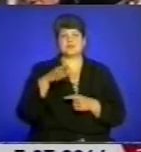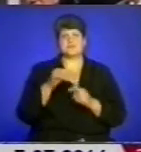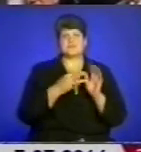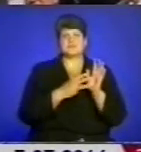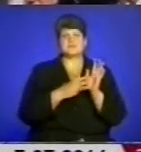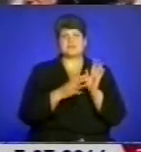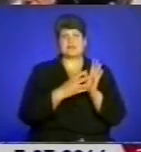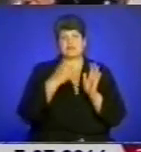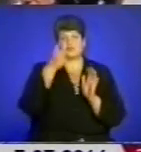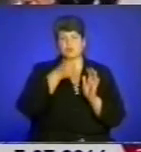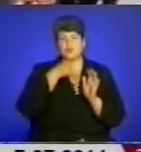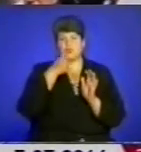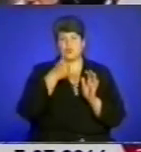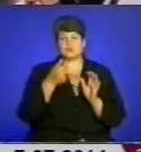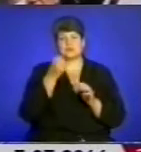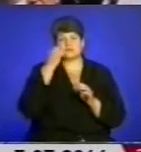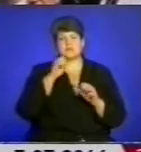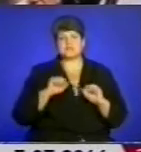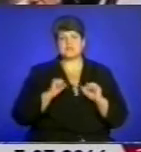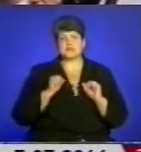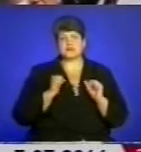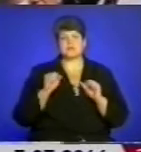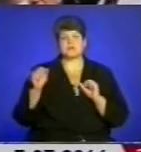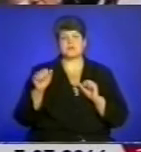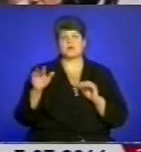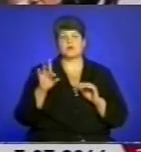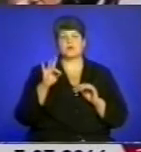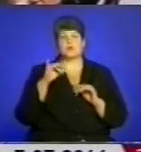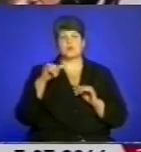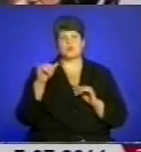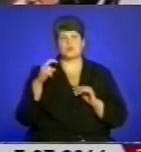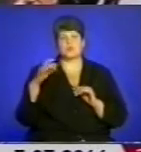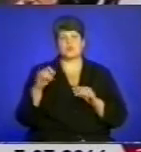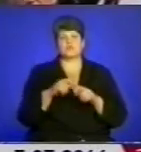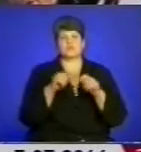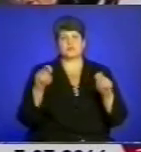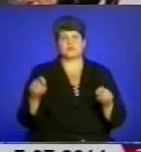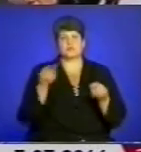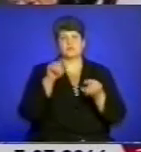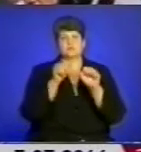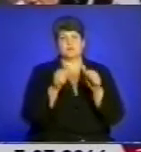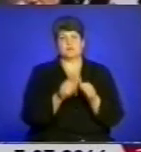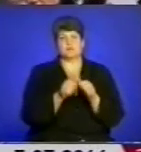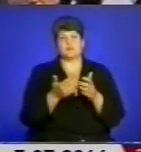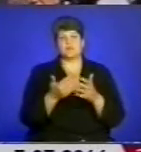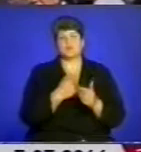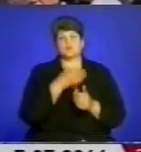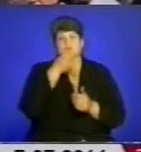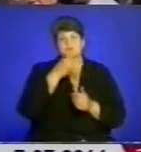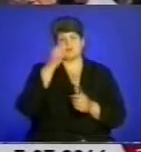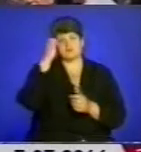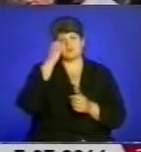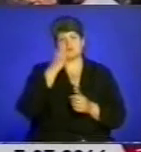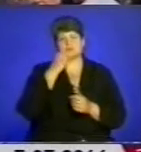року, завдяки старанням меморіалу, руху, відкрили монумент тут на Миколинецькому кладовищі. Я хочу сказати великі слова вдячності цим людям,